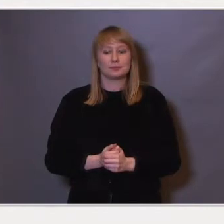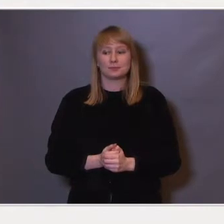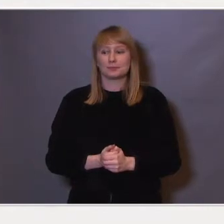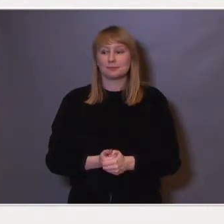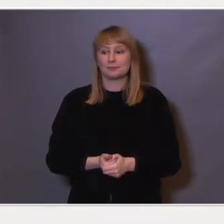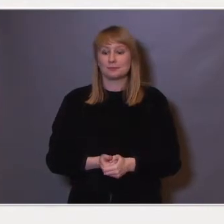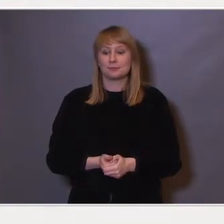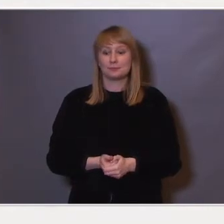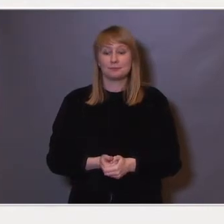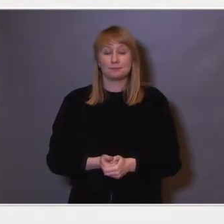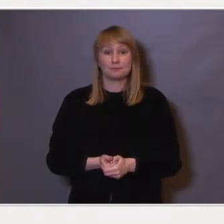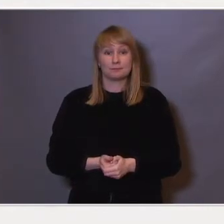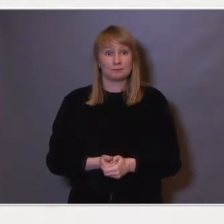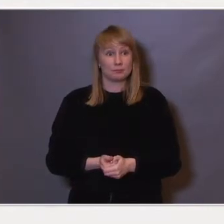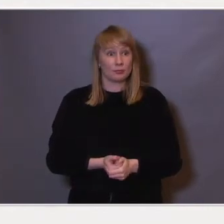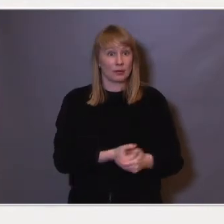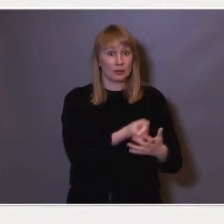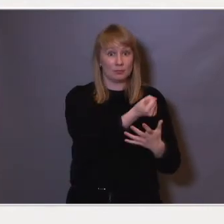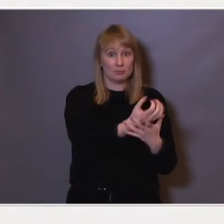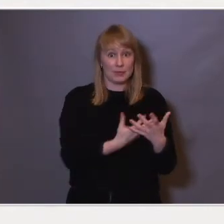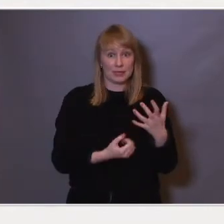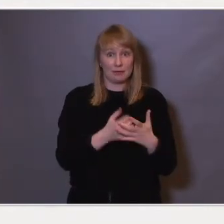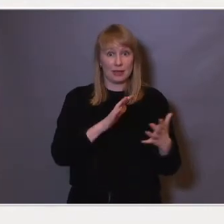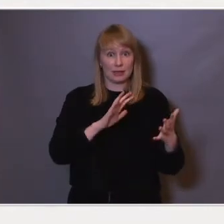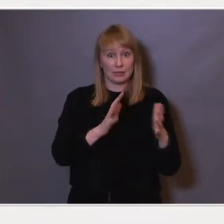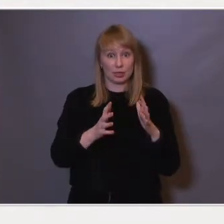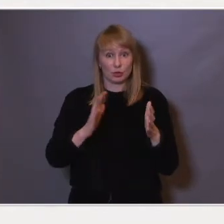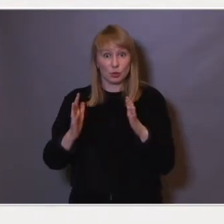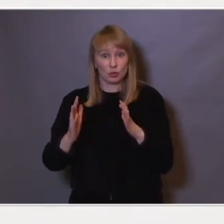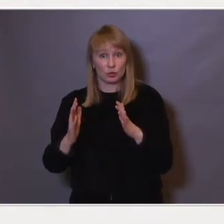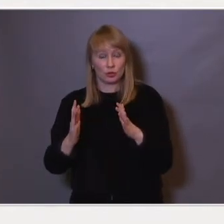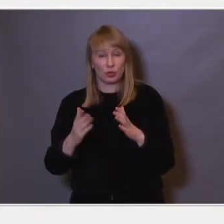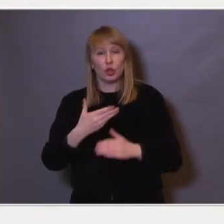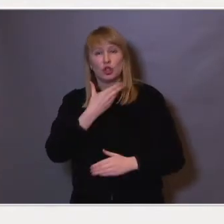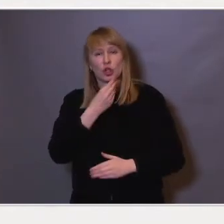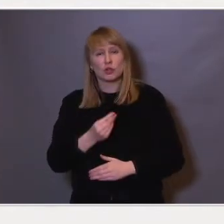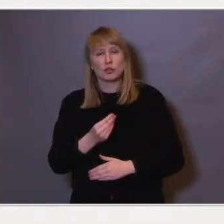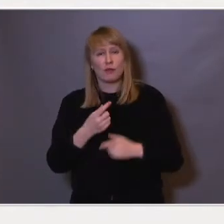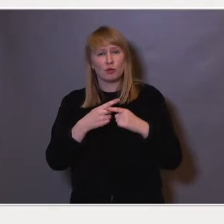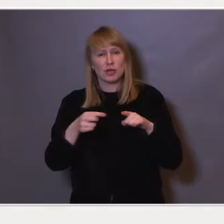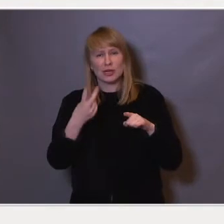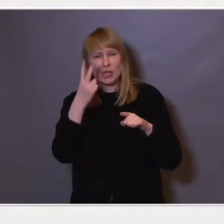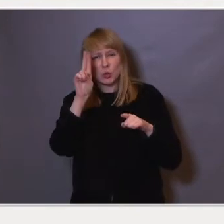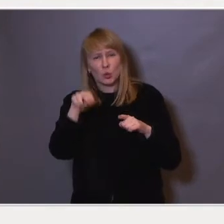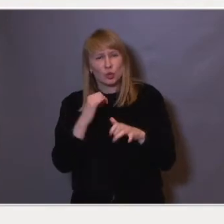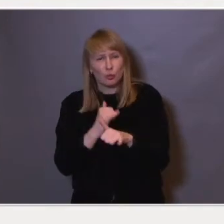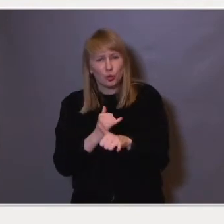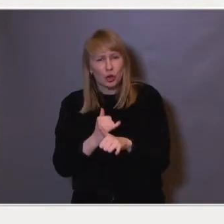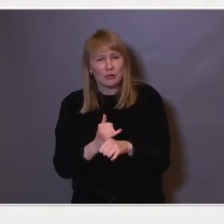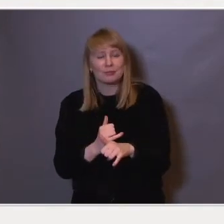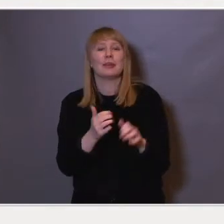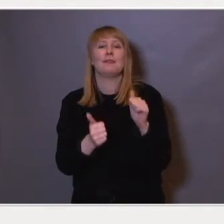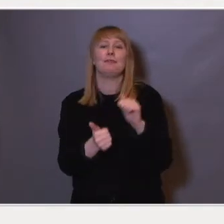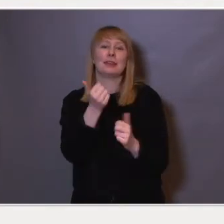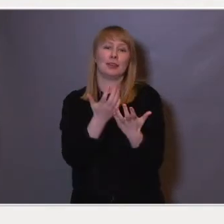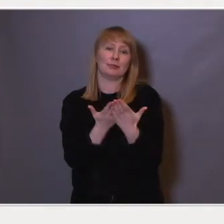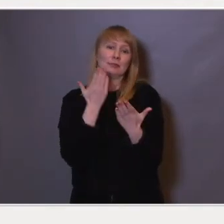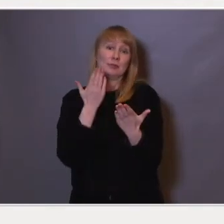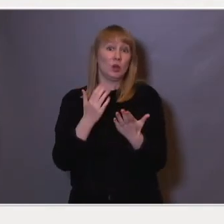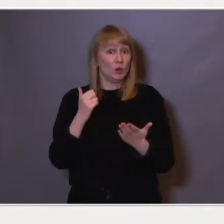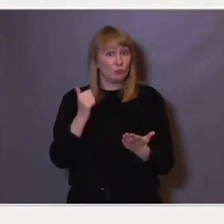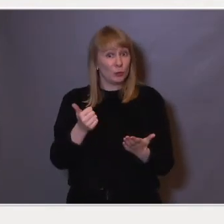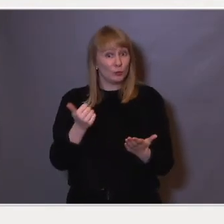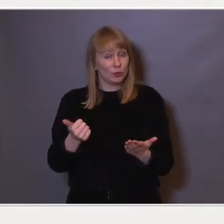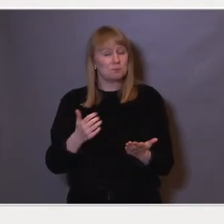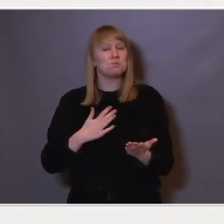Det å beskrive situasjonen, hvordan kjønnsforskjellene faktisk ser ut, det ble veldig viktig. Og hvorfor det ble viktig,